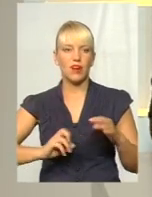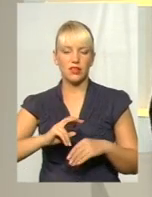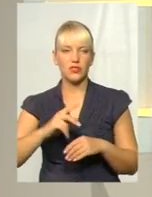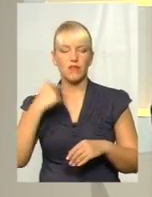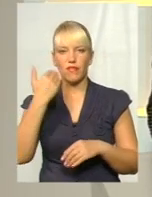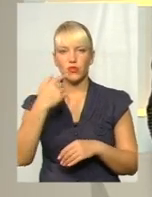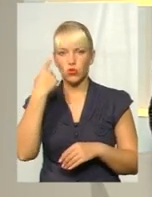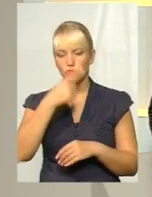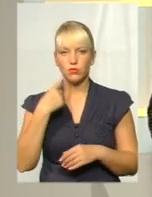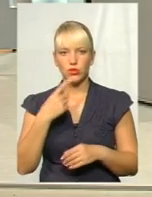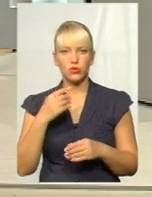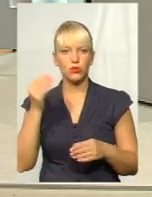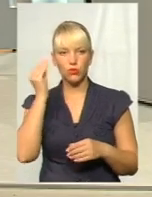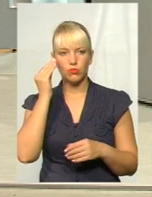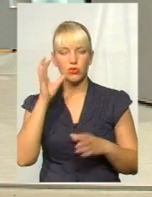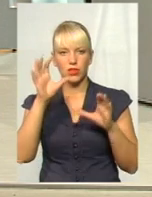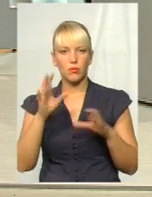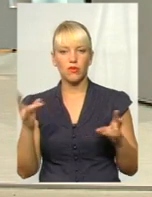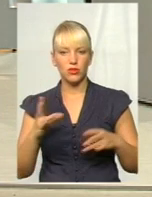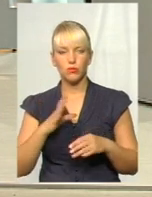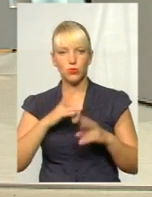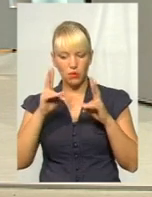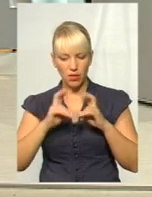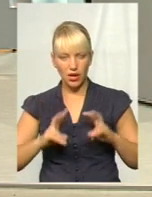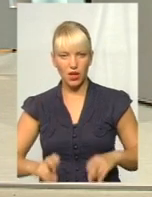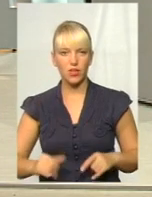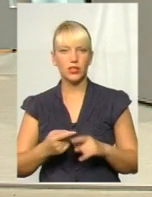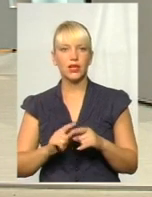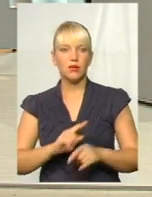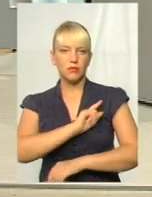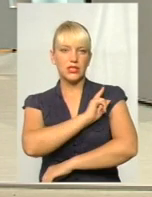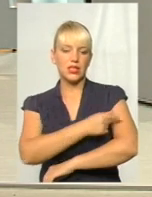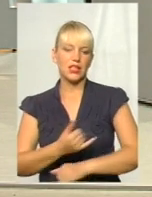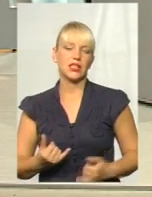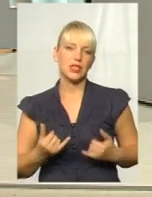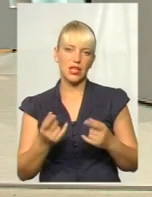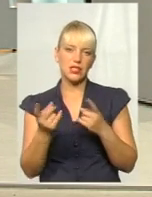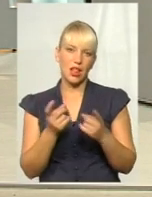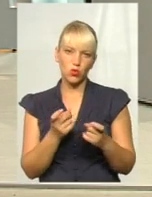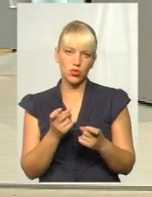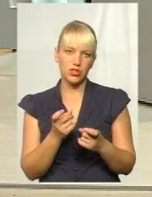думку. Законодавство має бути переглянутое, підсилене для залучення для